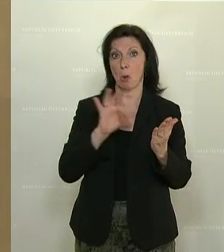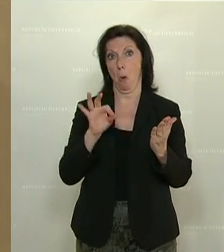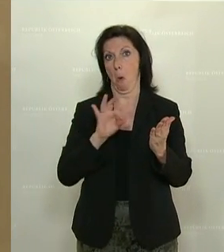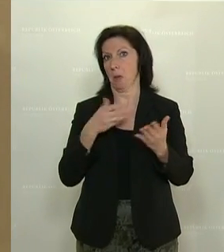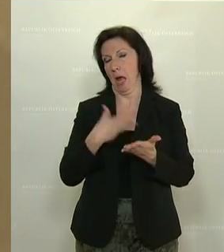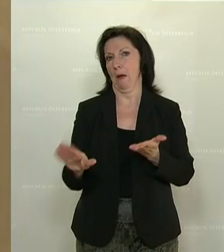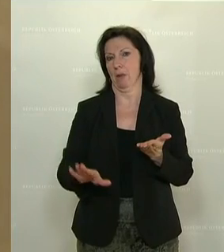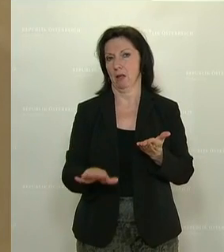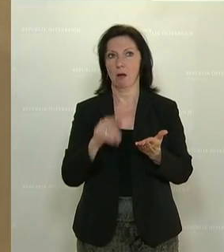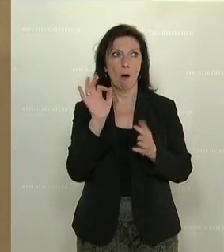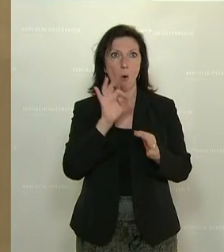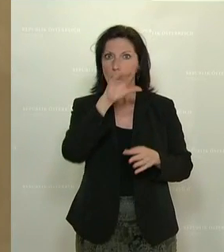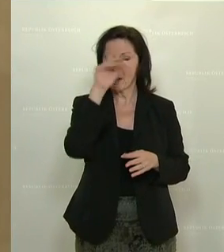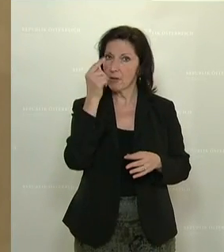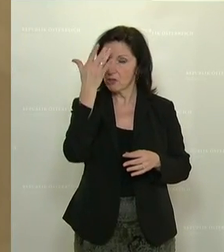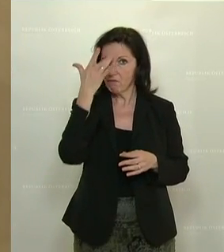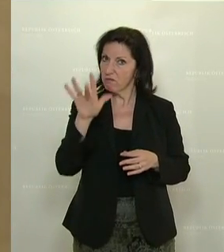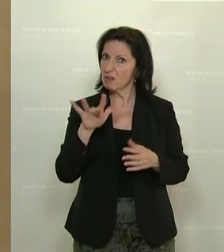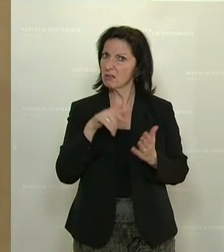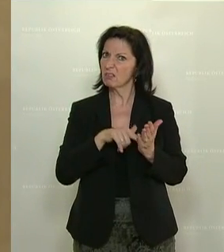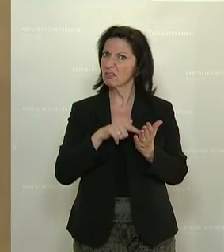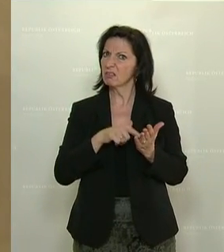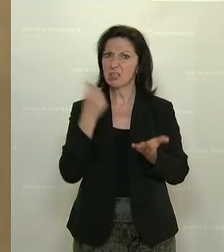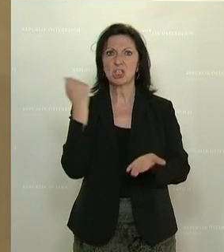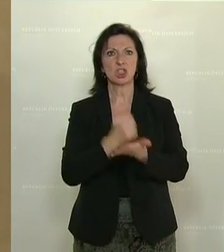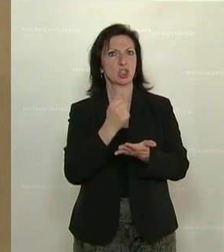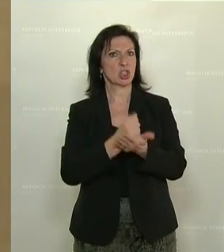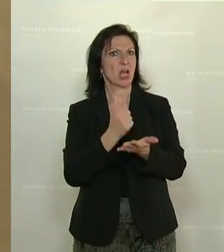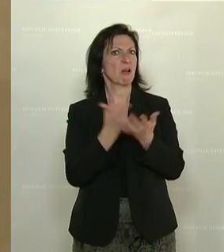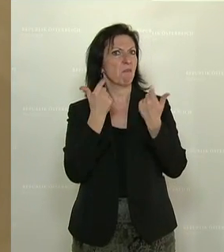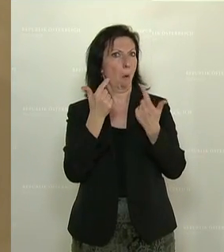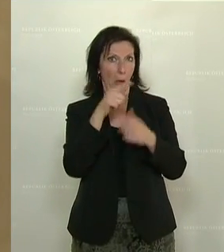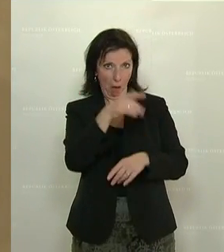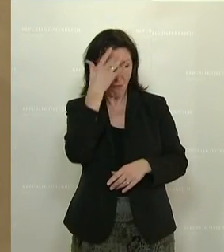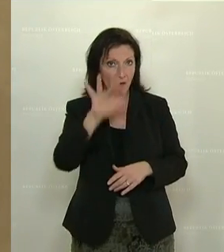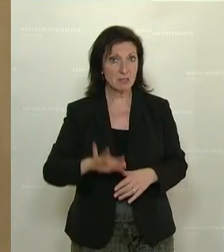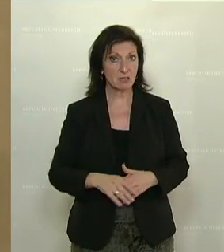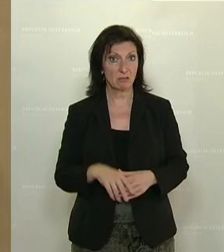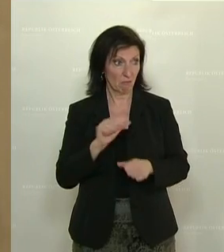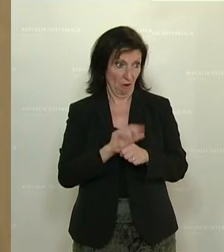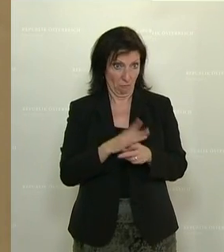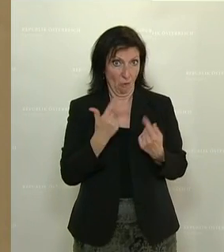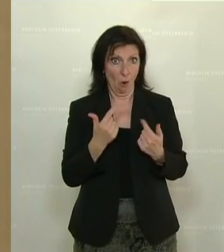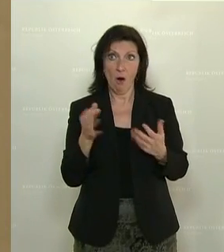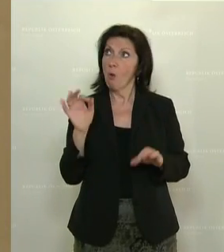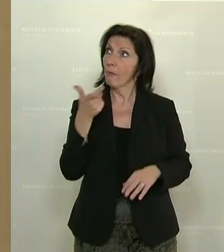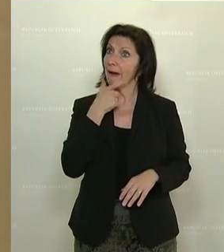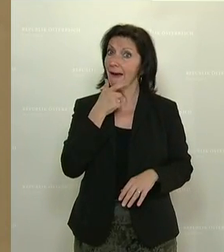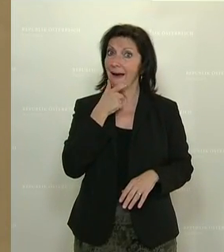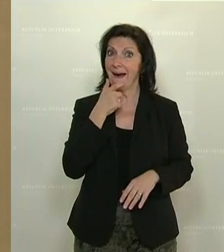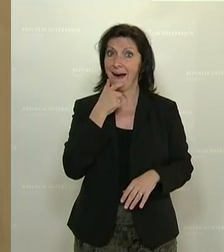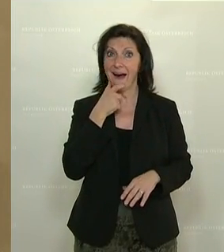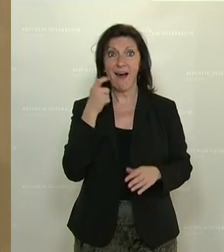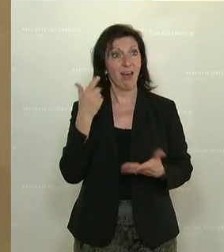Oder wissen die Menschen nicht, woher das Schnitzelfleisch kommt. Hier wissen die Menschen nicht, woher die Eier für den